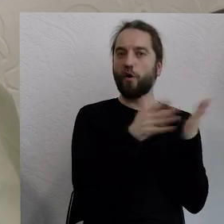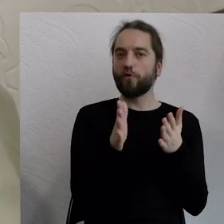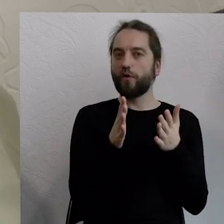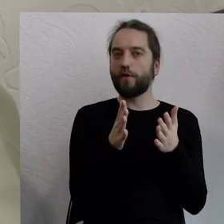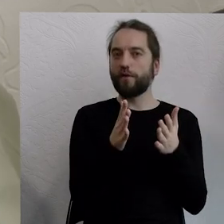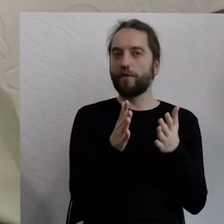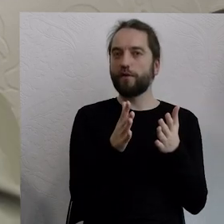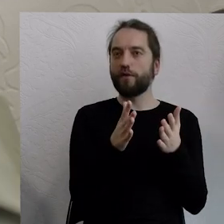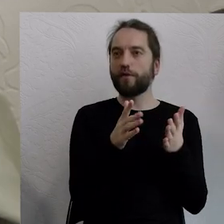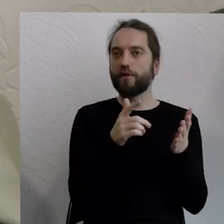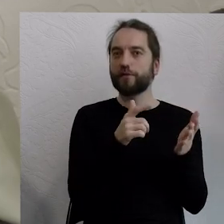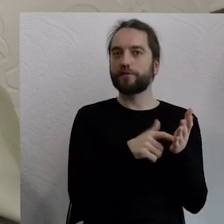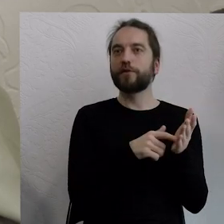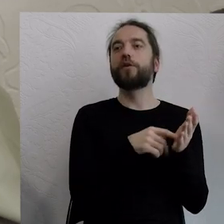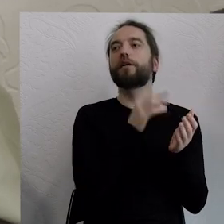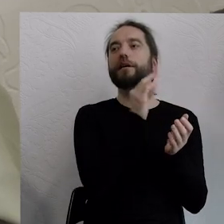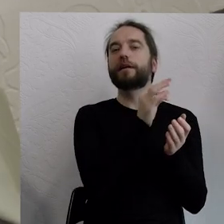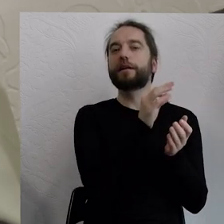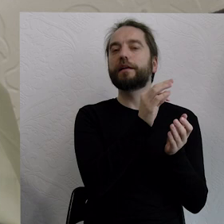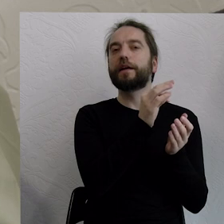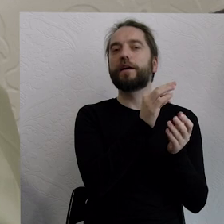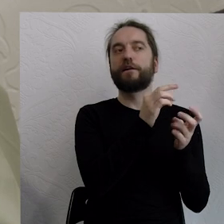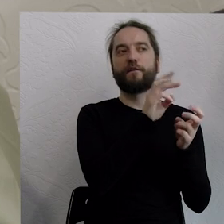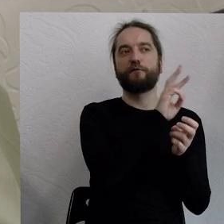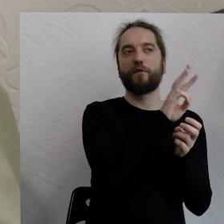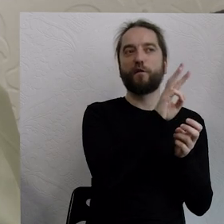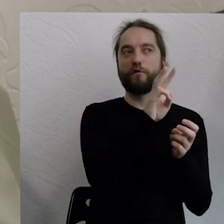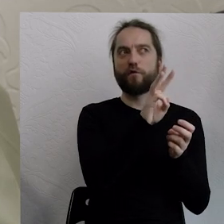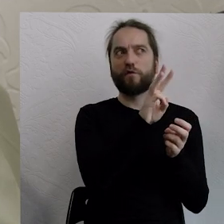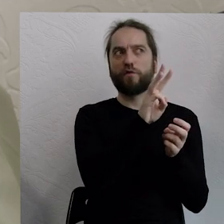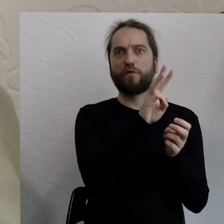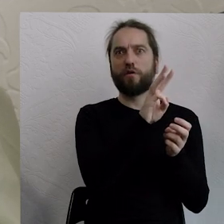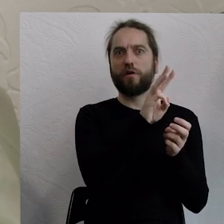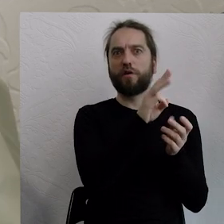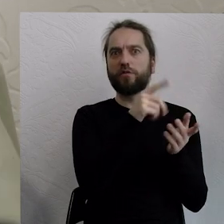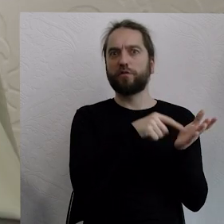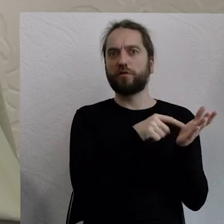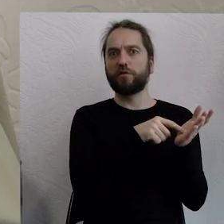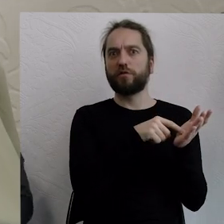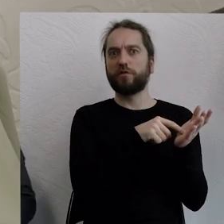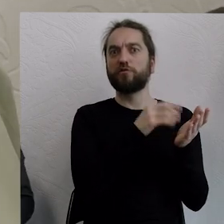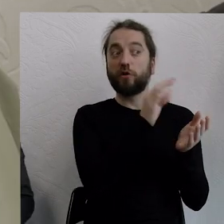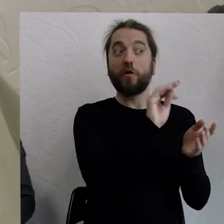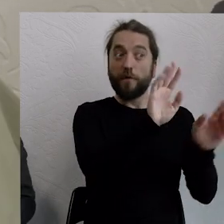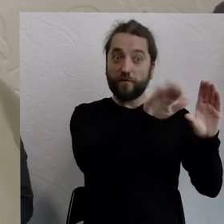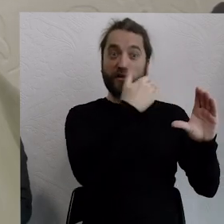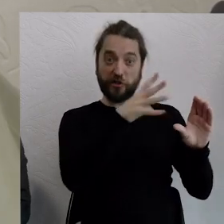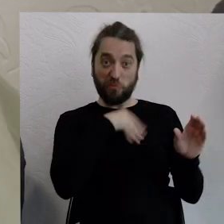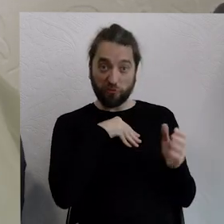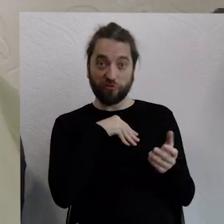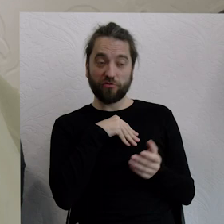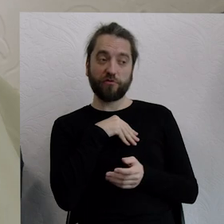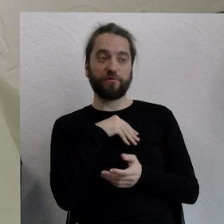nagle te scenariusze lądowały na ich stronie. W pewnym momencie pisałam, że hej, to możecie też do nas to wysłać przy okazji.